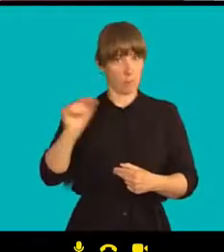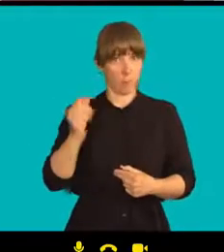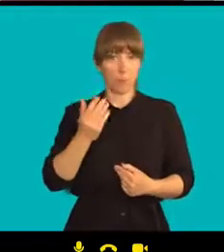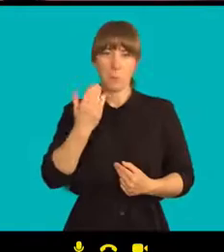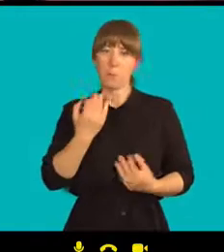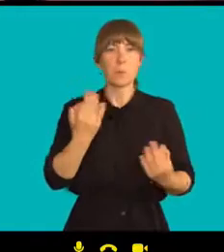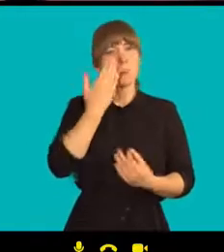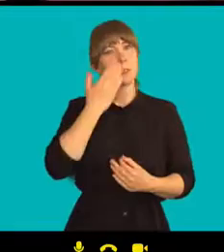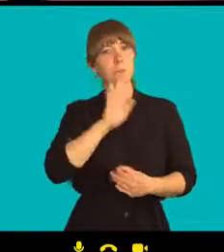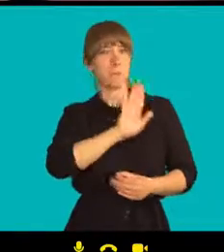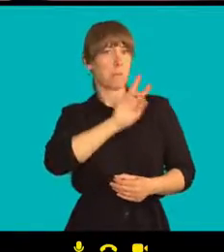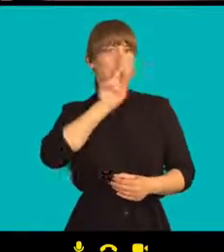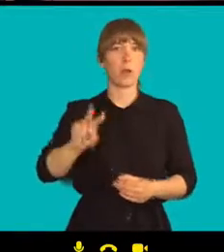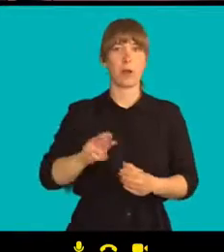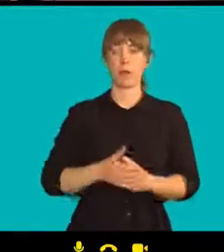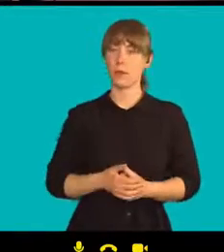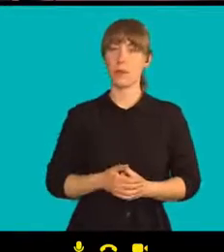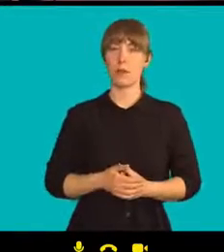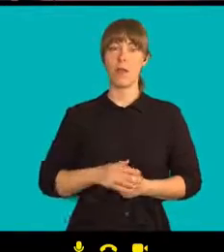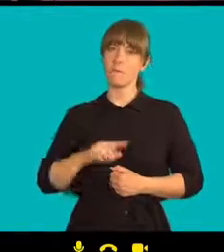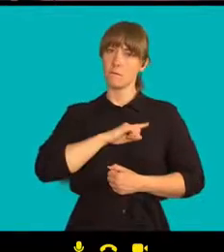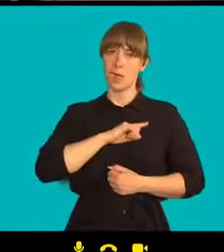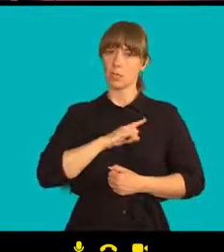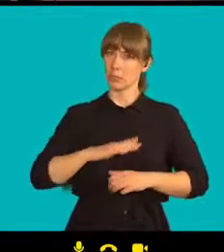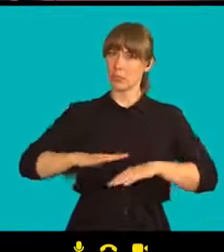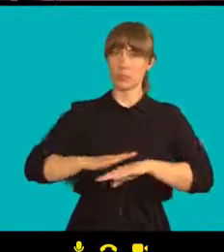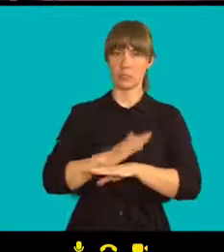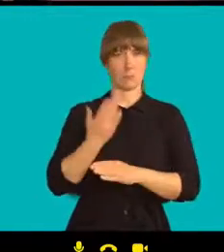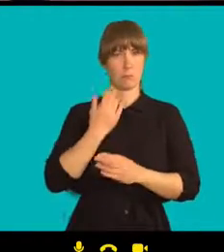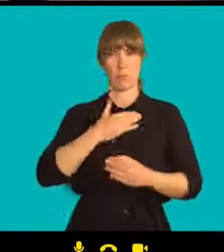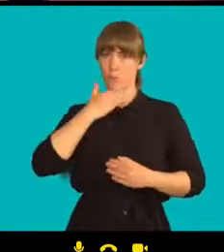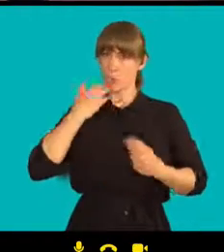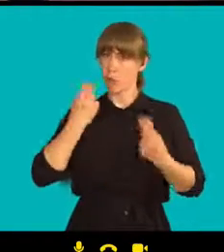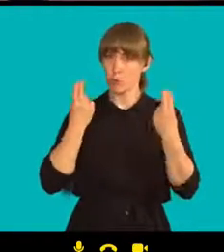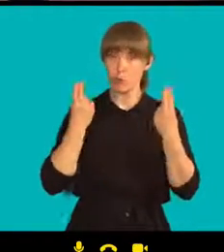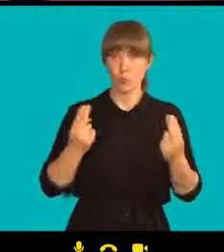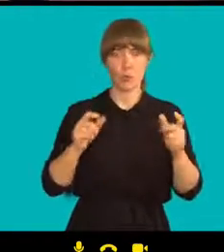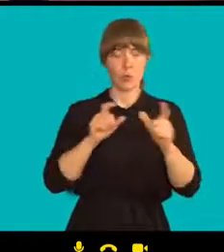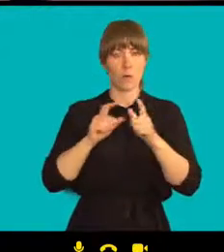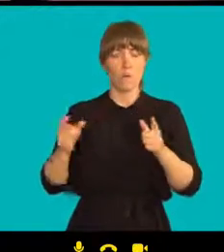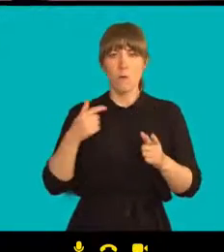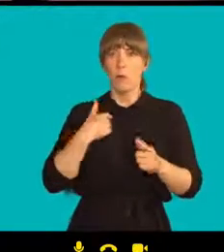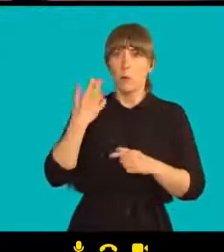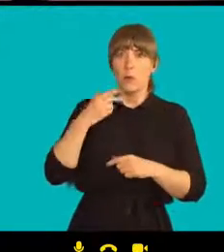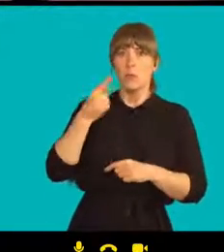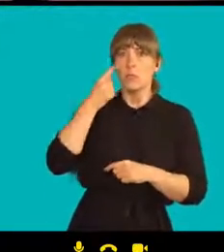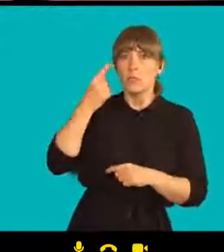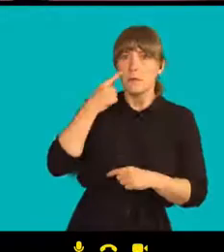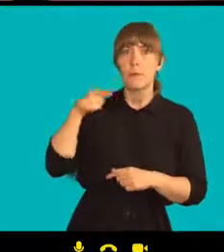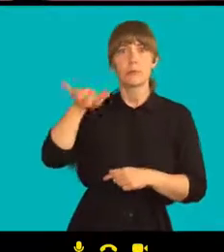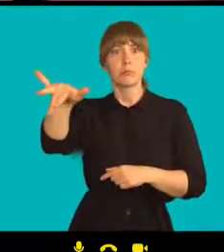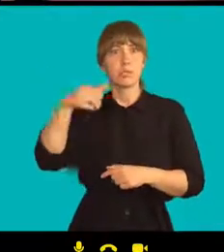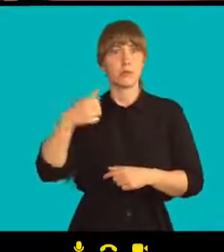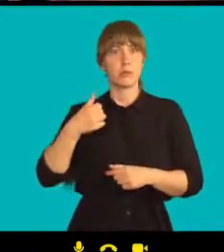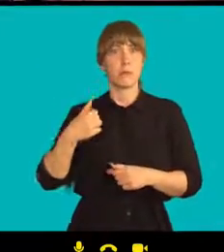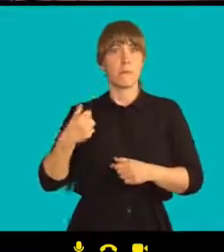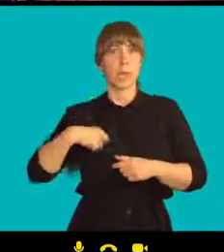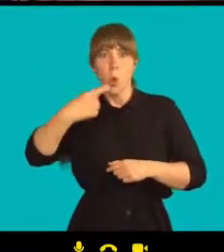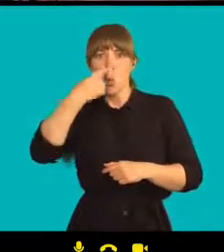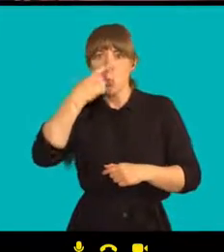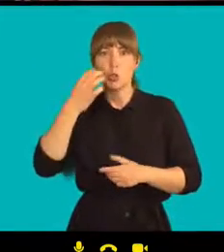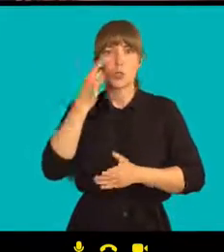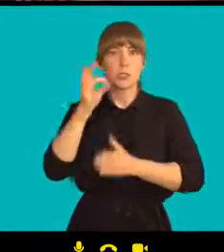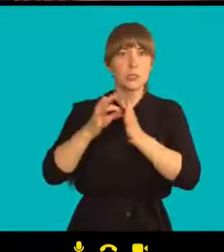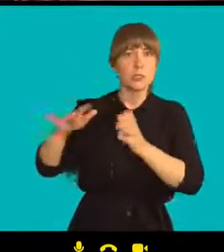Osobně mi na tom velmi záleželo, protože to, co jsme viděli od srpna v Bělorusku, tak dávalo naději, že